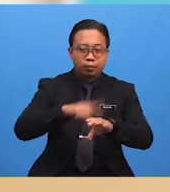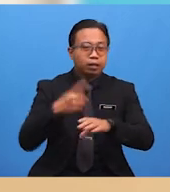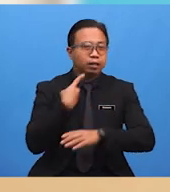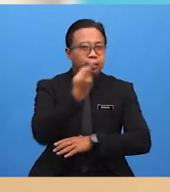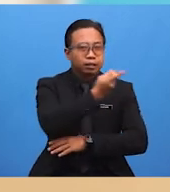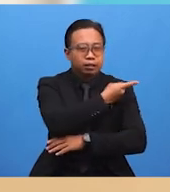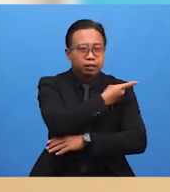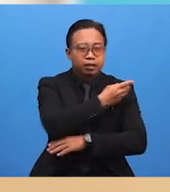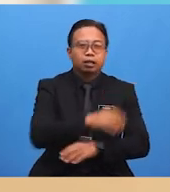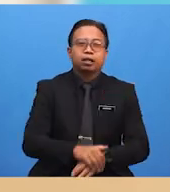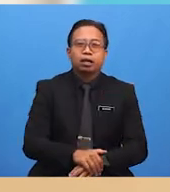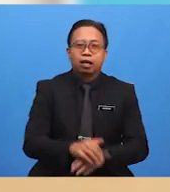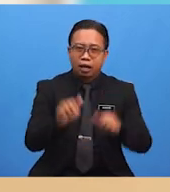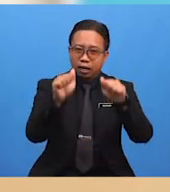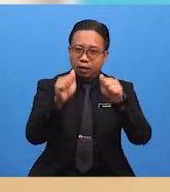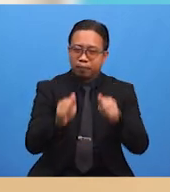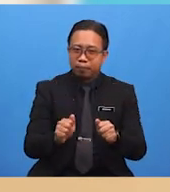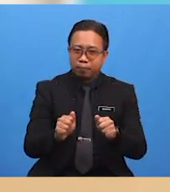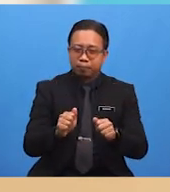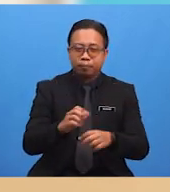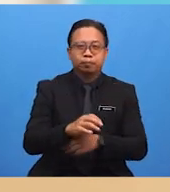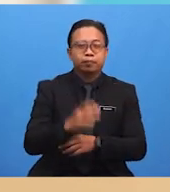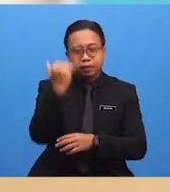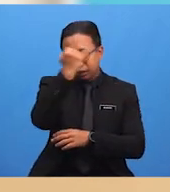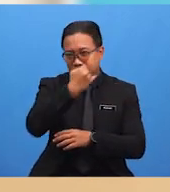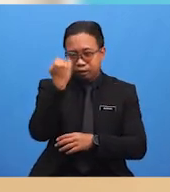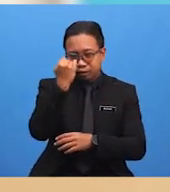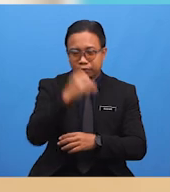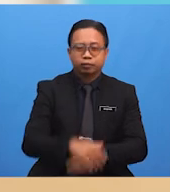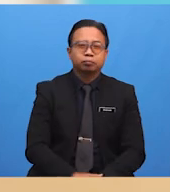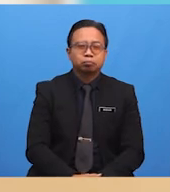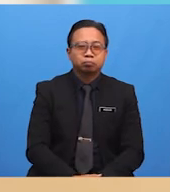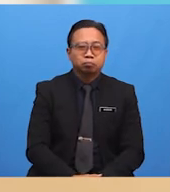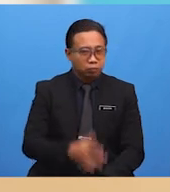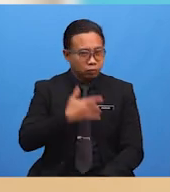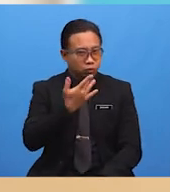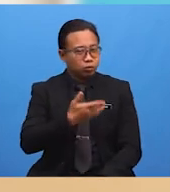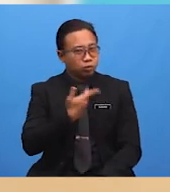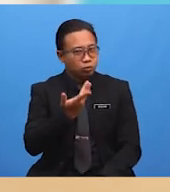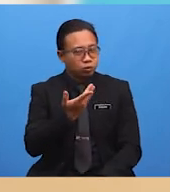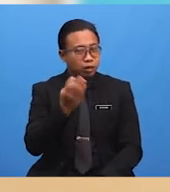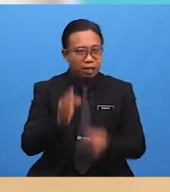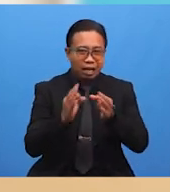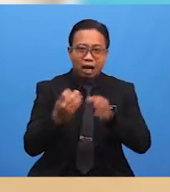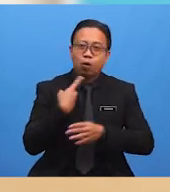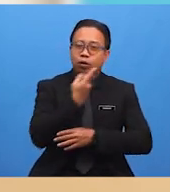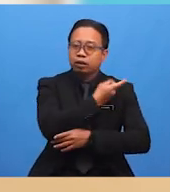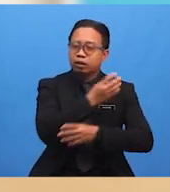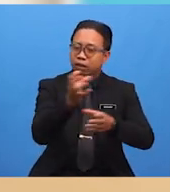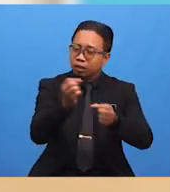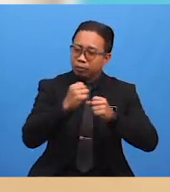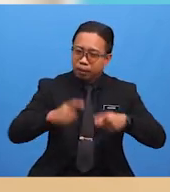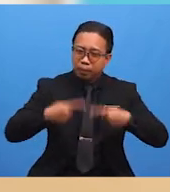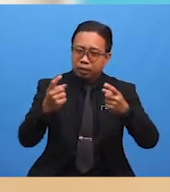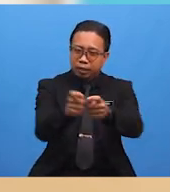alam yang indah dan mendamaikan Tentu seronok kan kalau kita dapat pergi ke